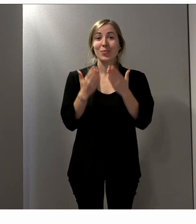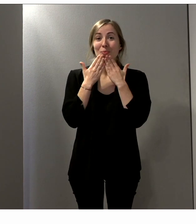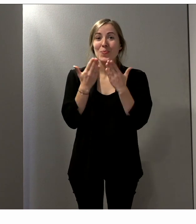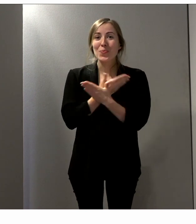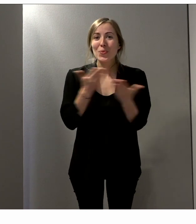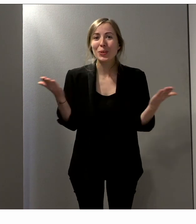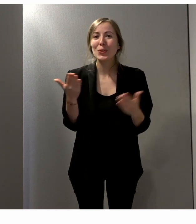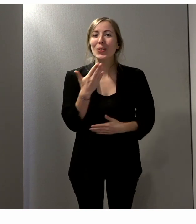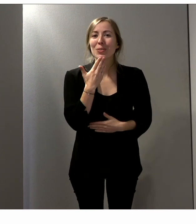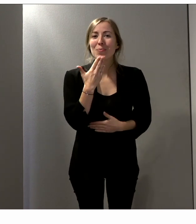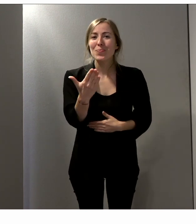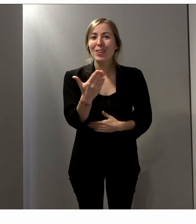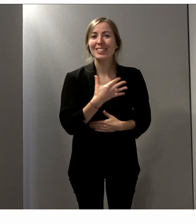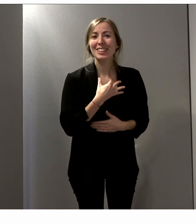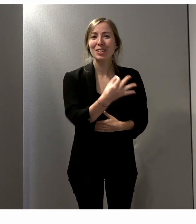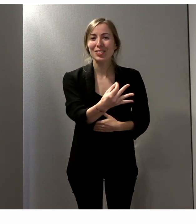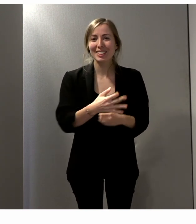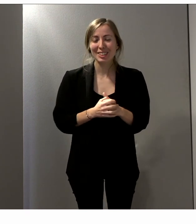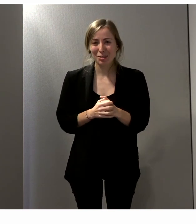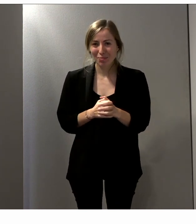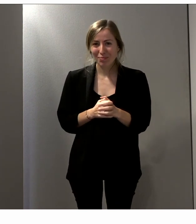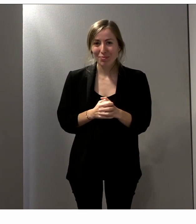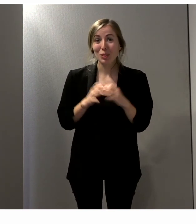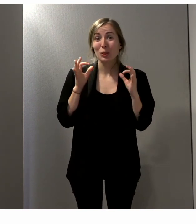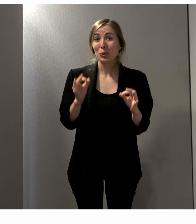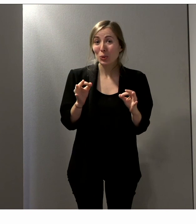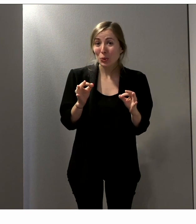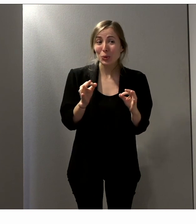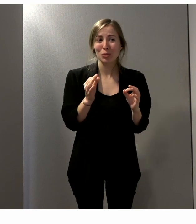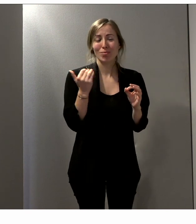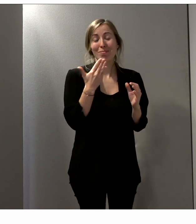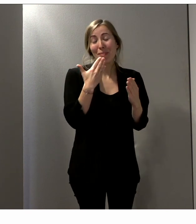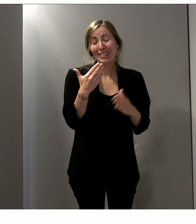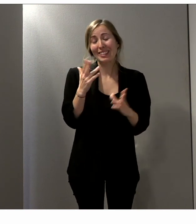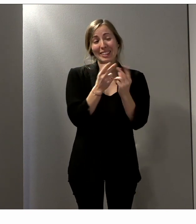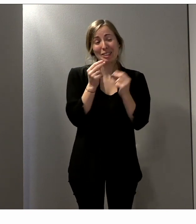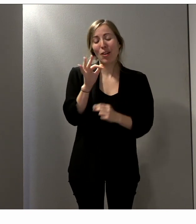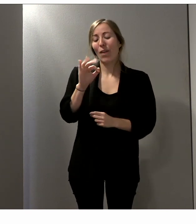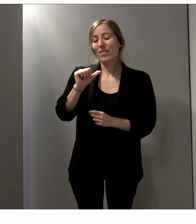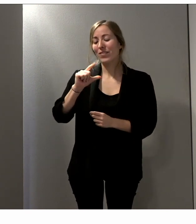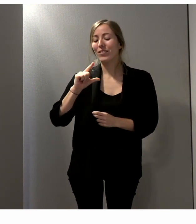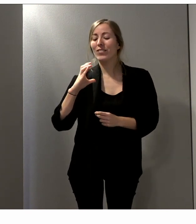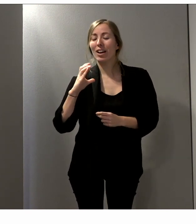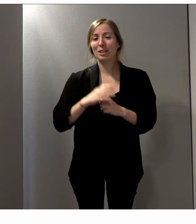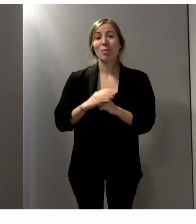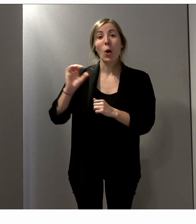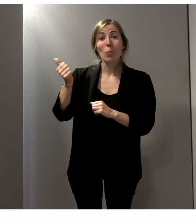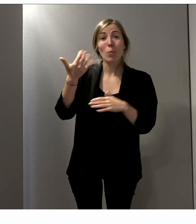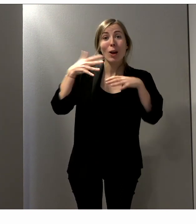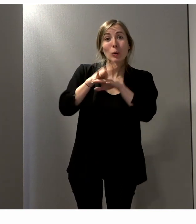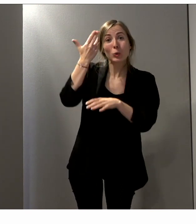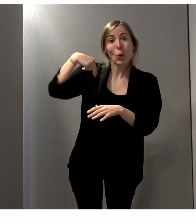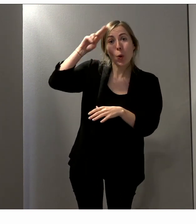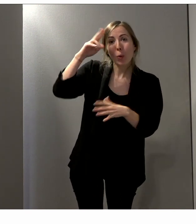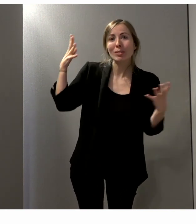Bonjour, merci beaucoup pour votre invitation et merci d'avoir en effet mentionné le FALC. Alors, tout d'abord, Inclusion Europe,